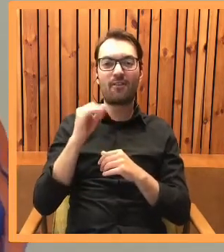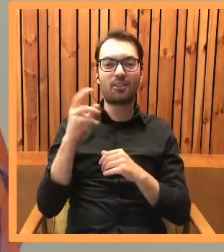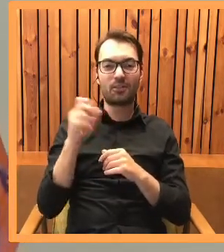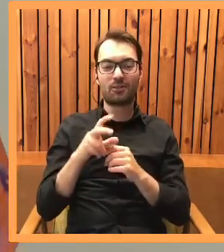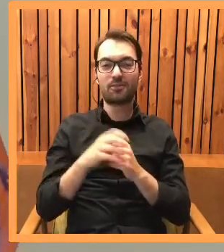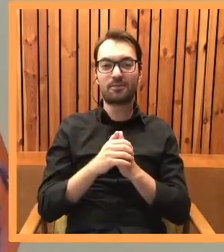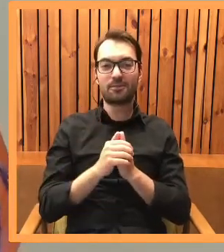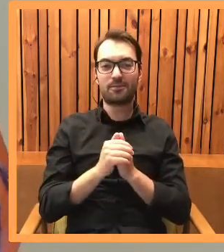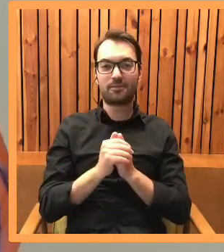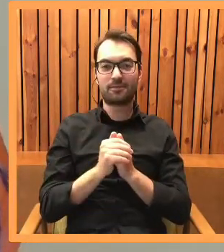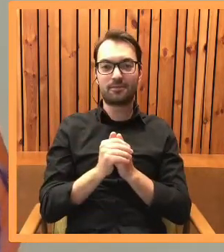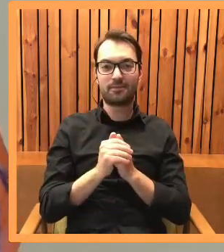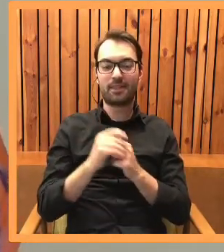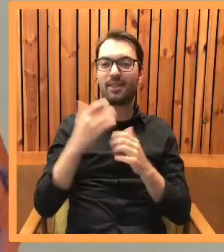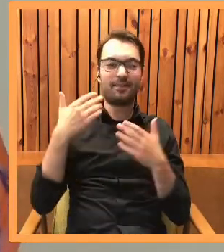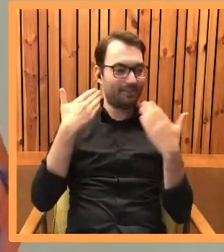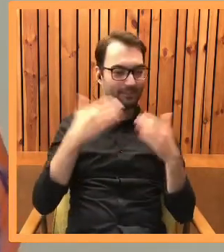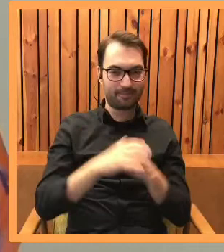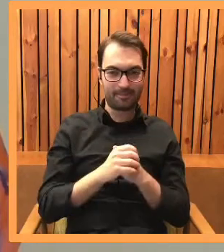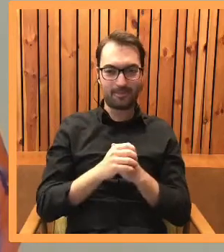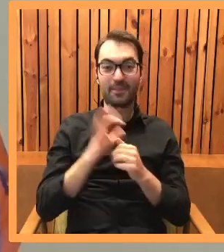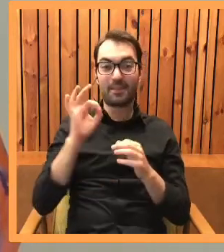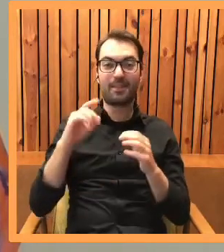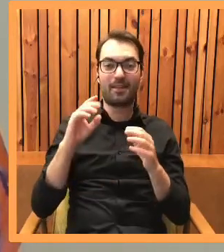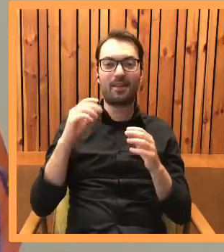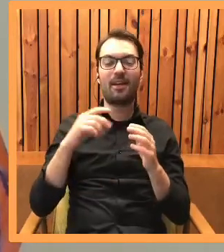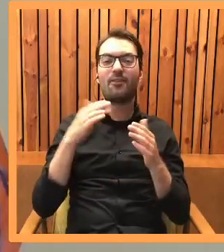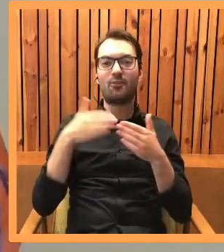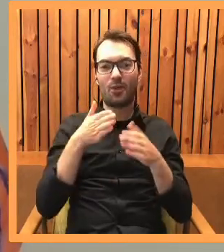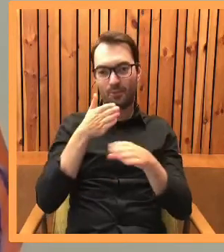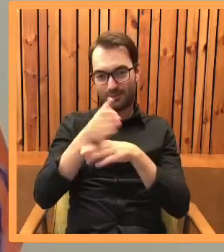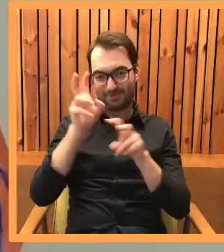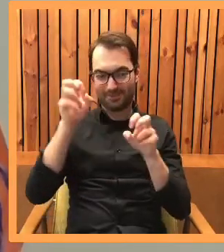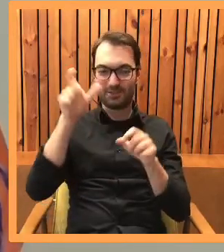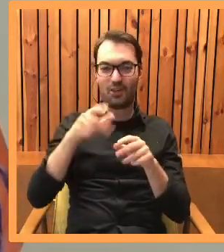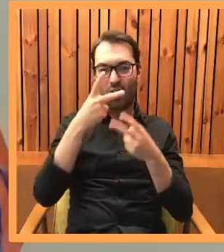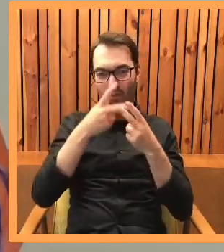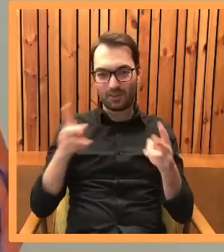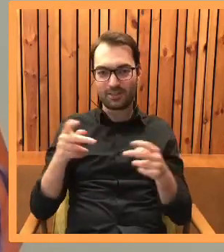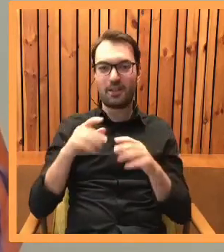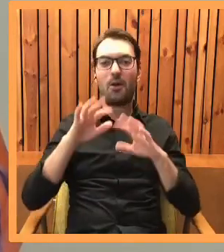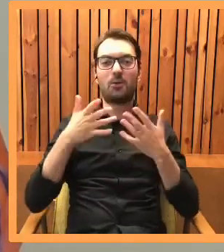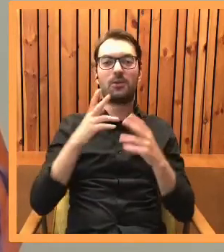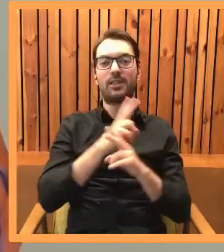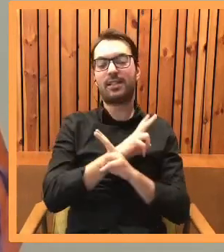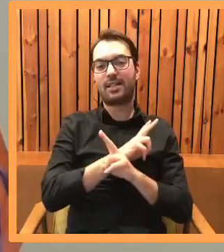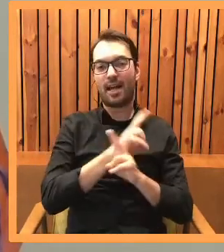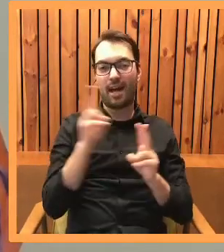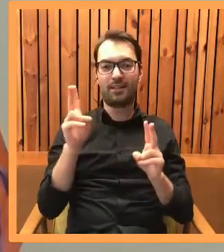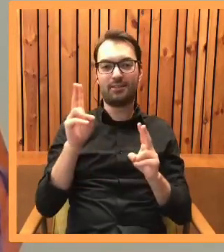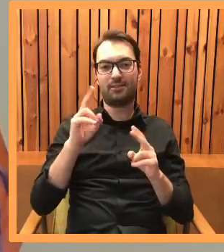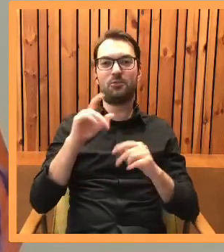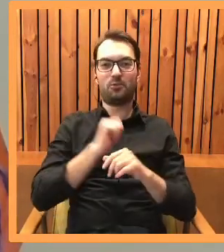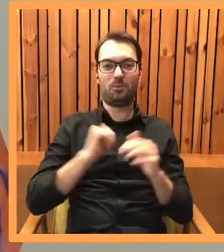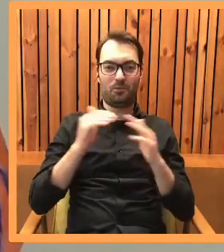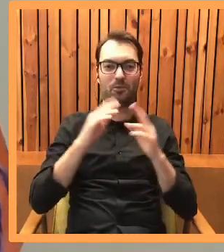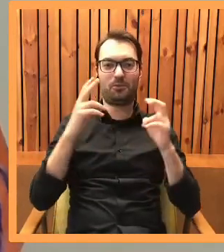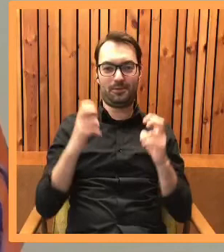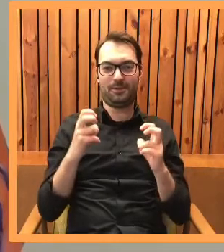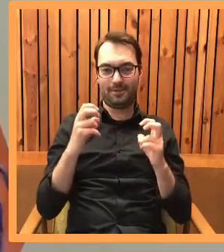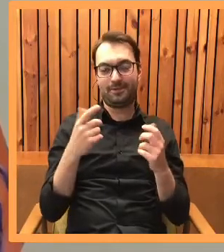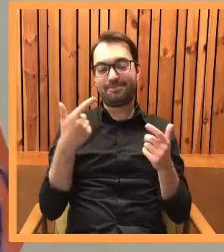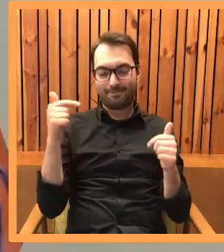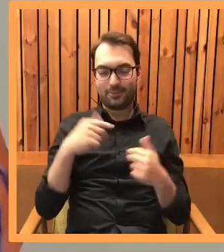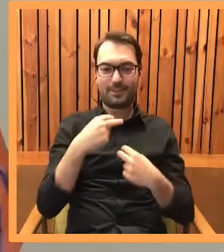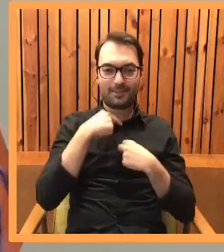Zaglądamy do Ciebie, domu. Premiery MPK-owe polegają na tym, że tak naprawdę siedzimy każdy w swoim miejscu, tak jak teraz